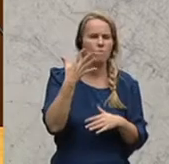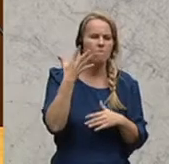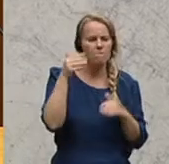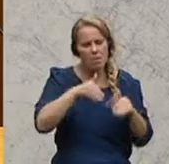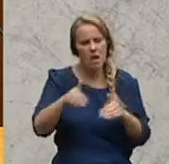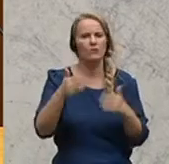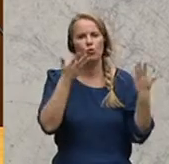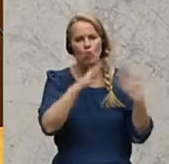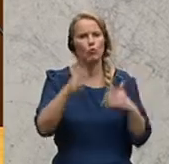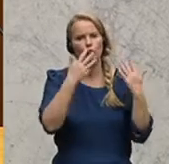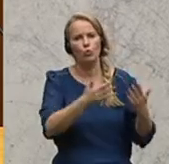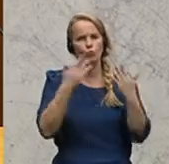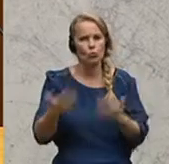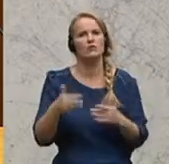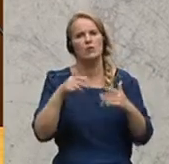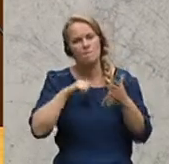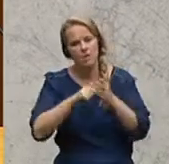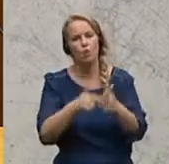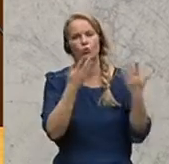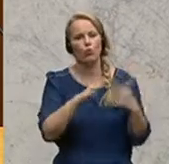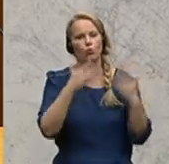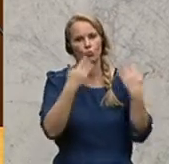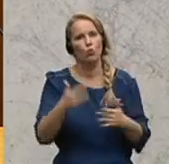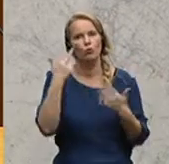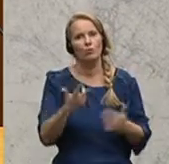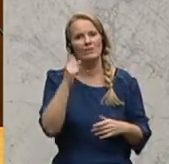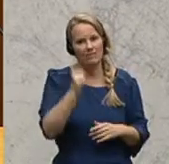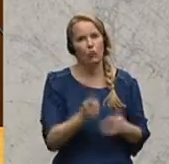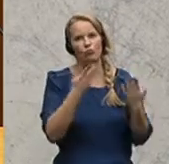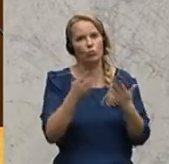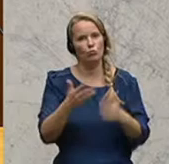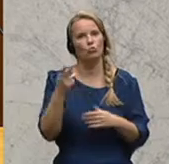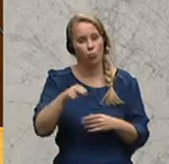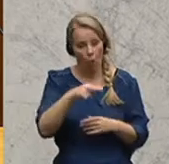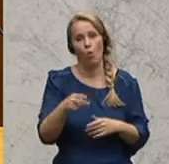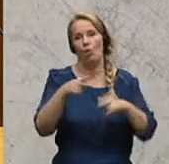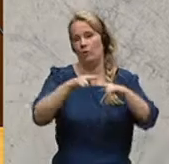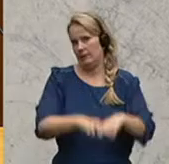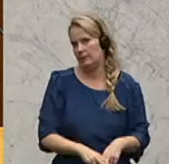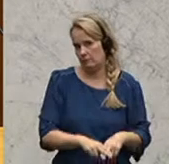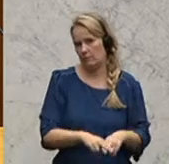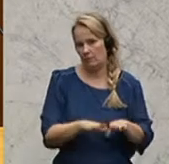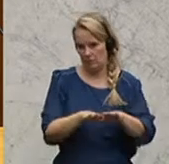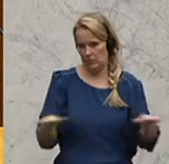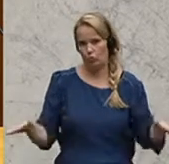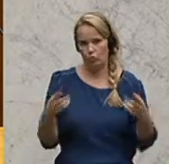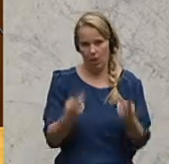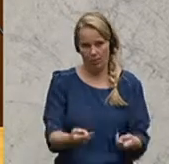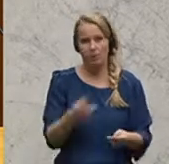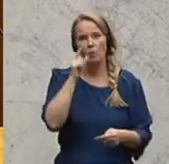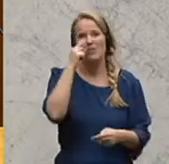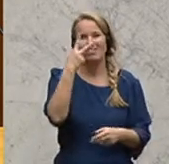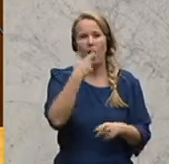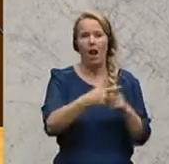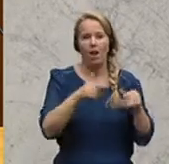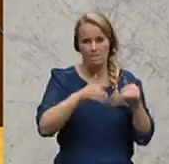999 Millionen, 999.000 und 999 Euro sind ja am Tisch liegen geblieben. Davon sind 3,5 Milliarden